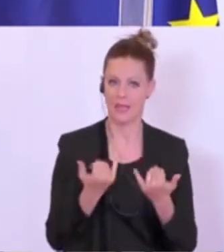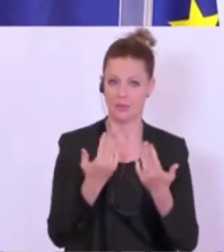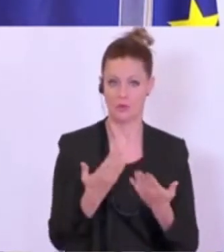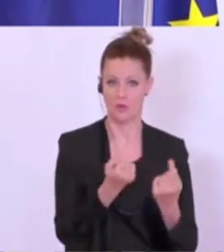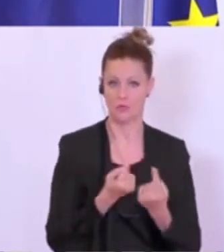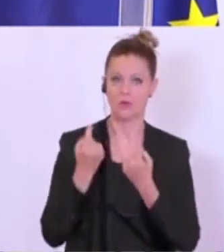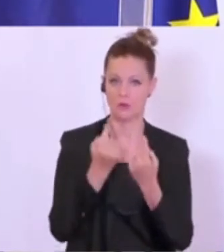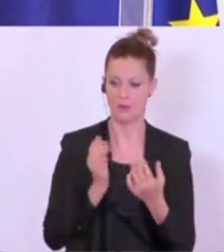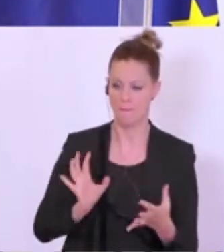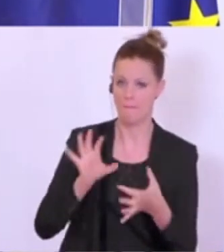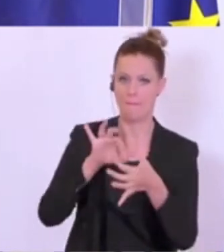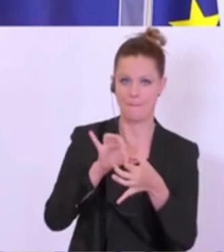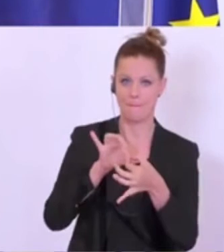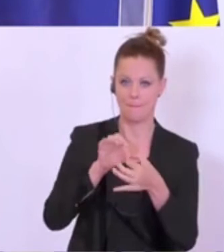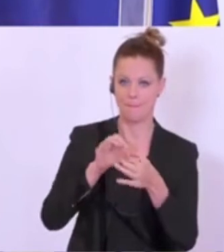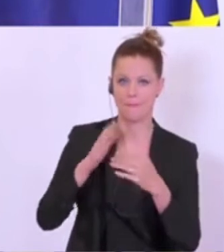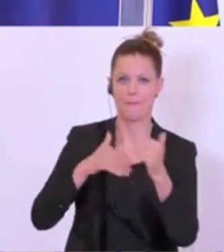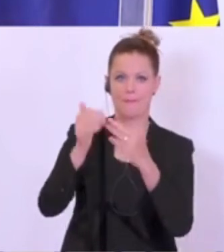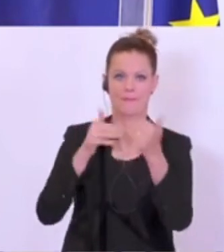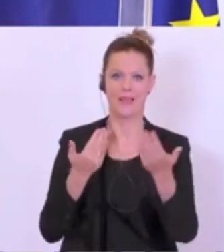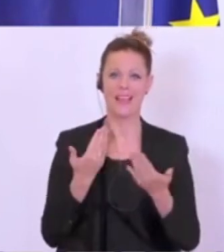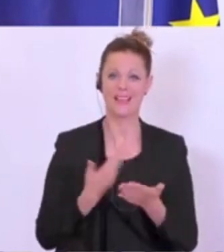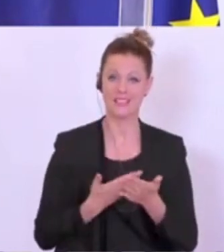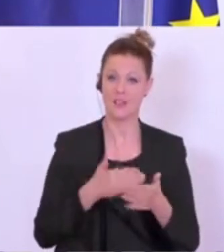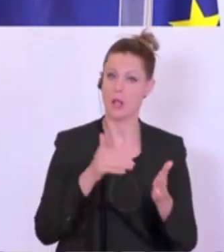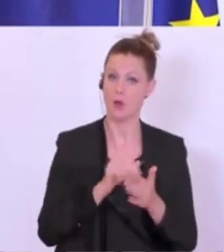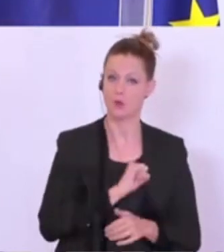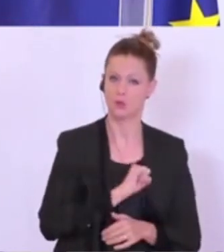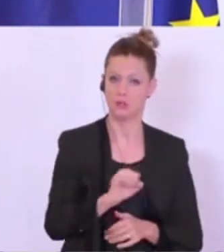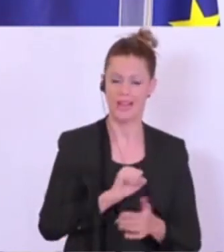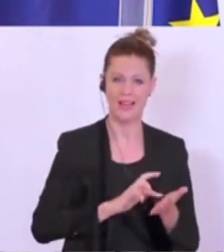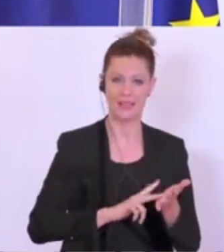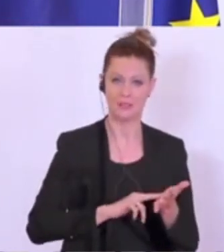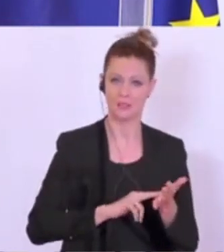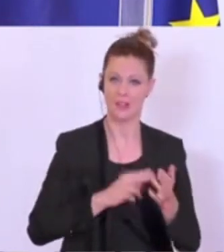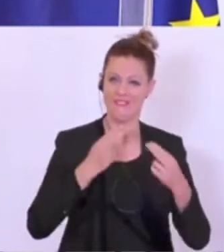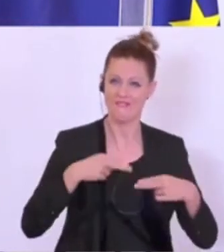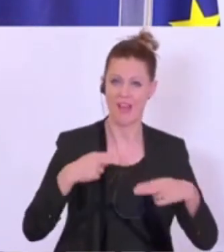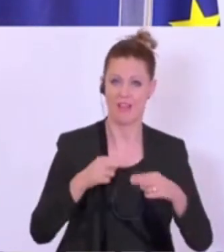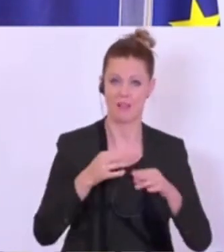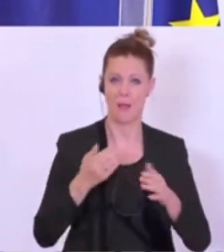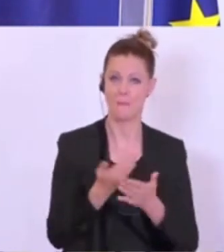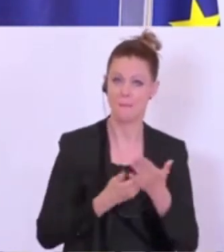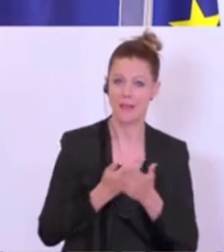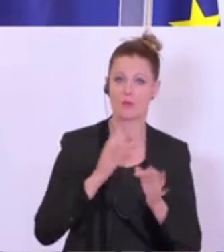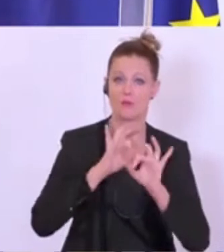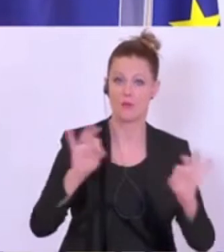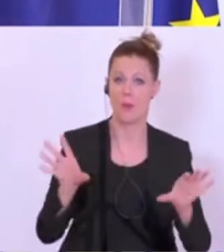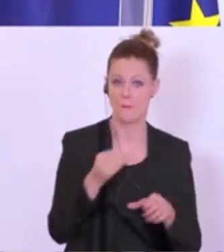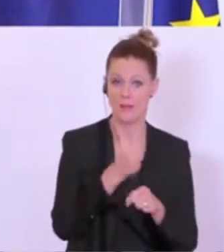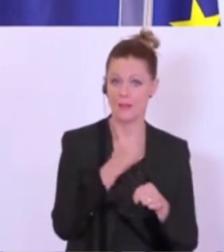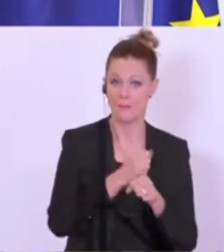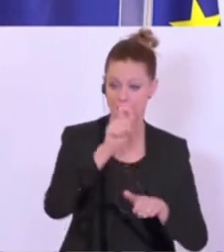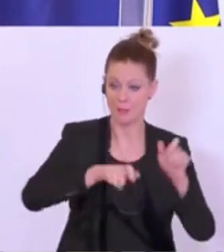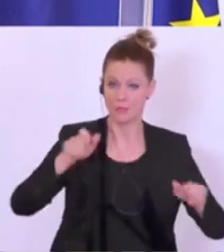jetzt ansetzen und wir brauchen rasche digitale Weiterqualifizierung für die Mitarbeiterinnen und